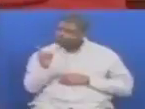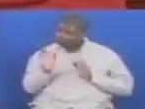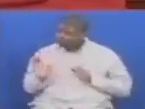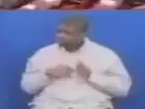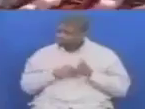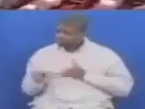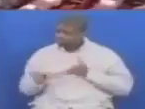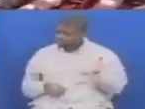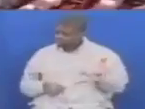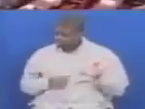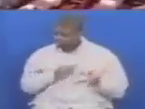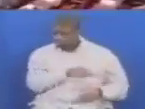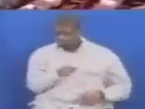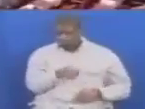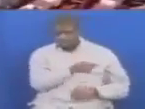Asante